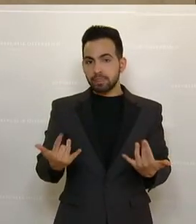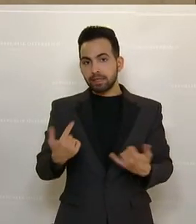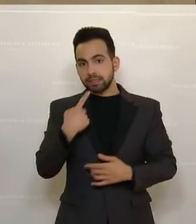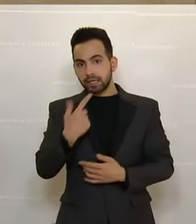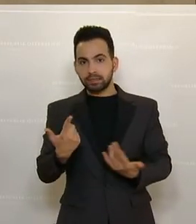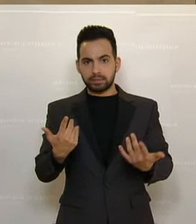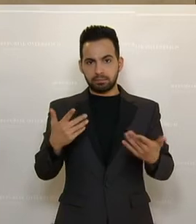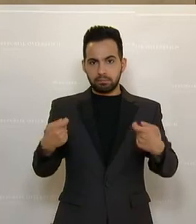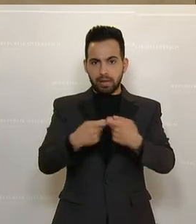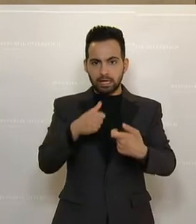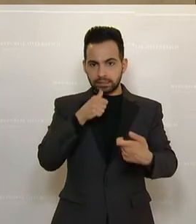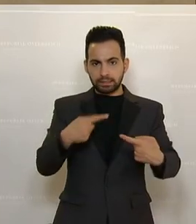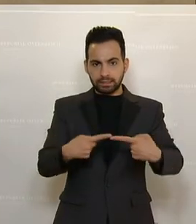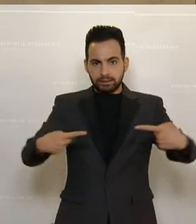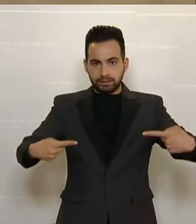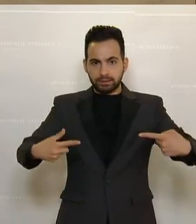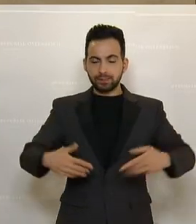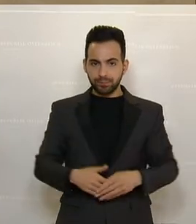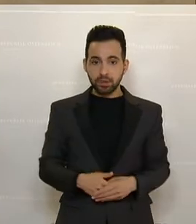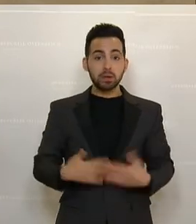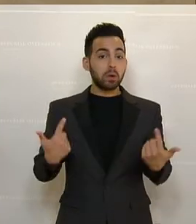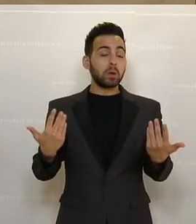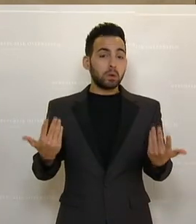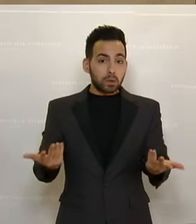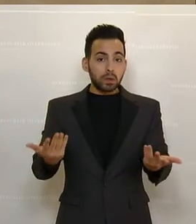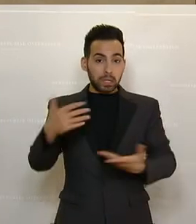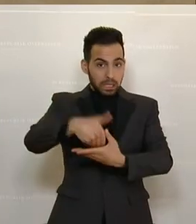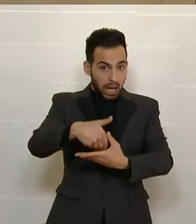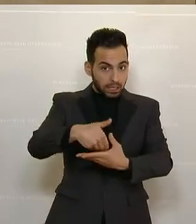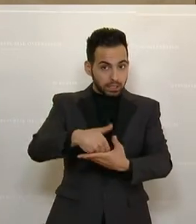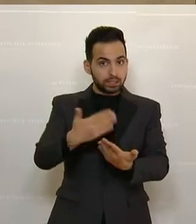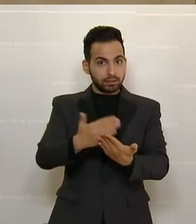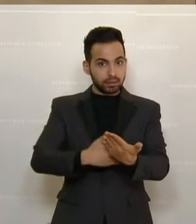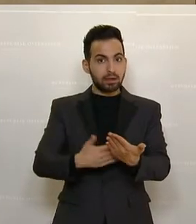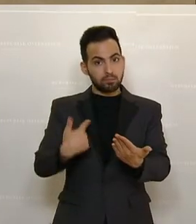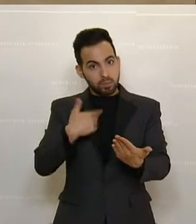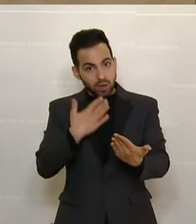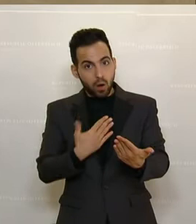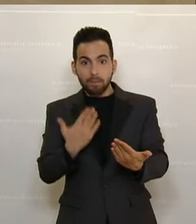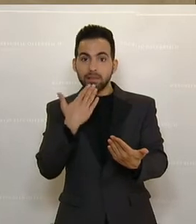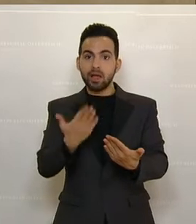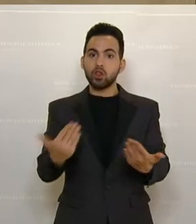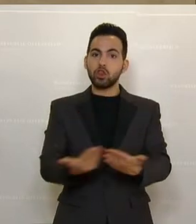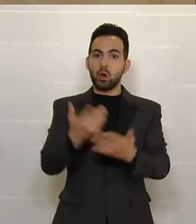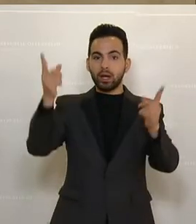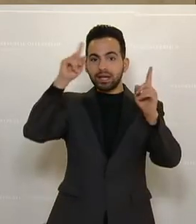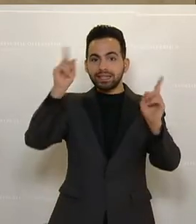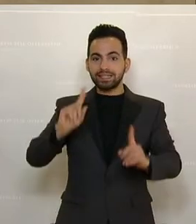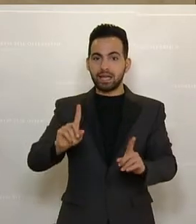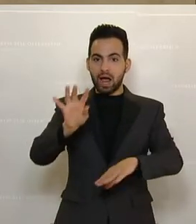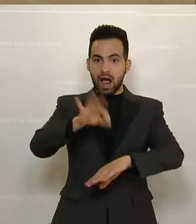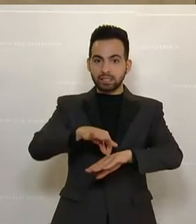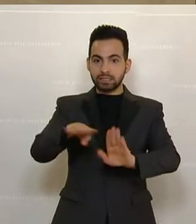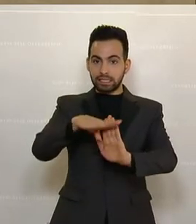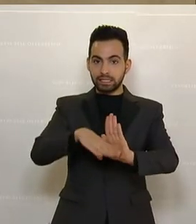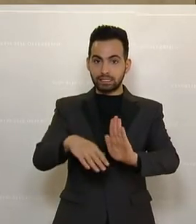sage jetzt, auf Kriegsfuß steht. Ich darf mich inhaltlich dazu bedanken, dass man ein neues Tierärztegesetz macht.